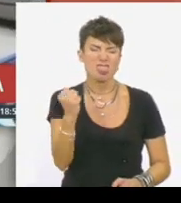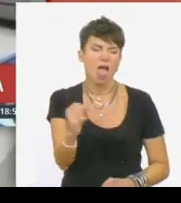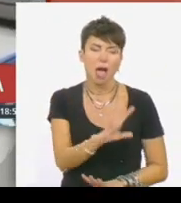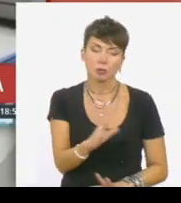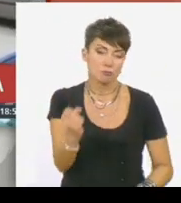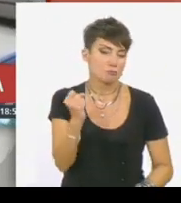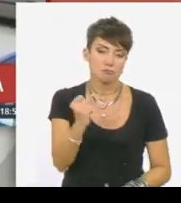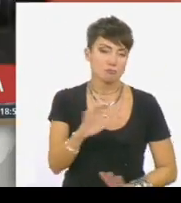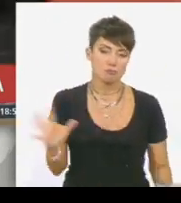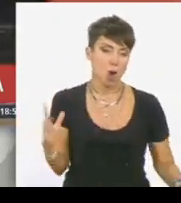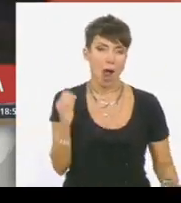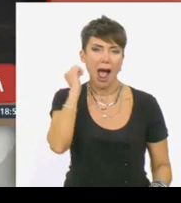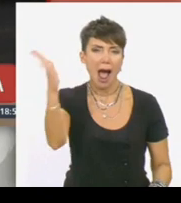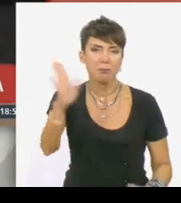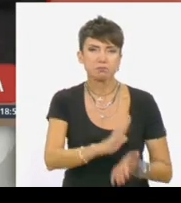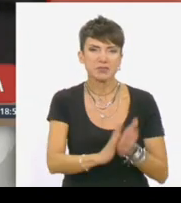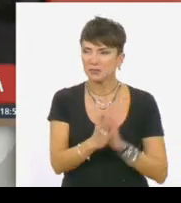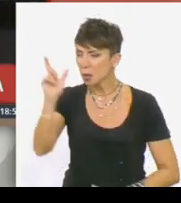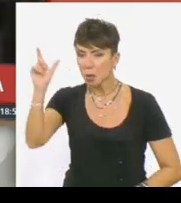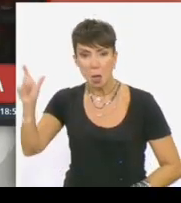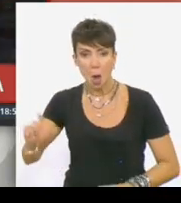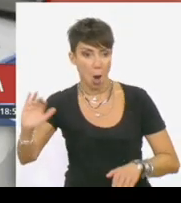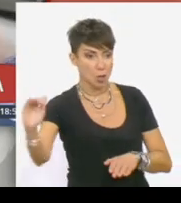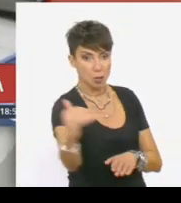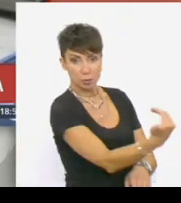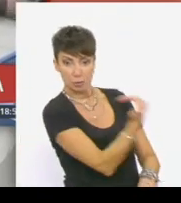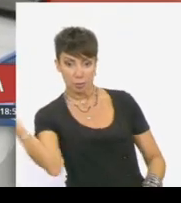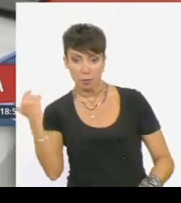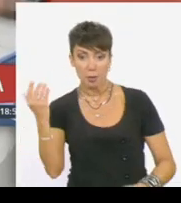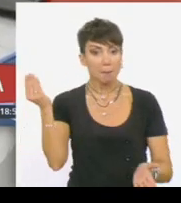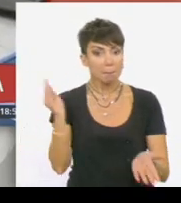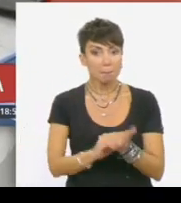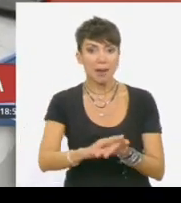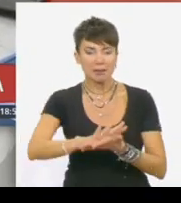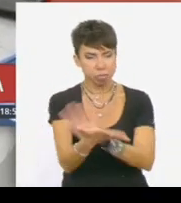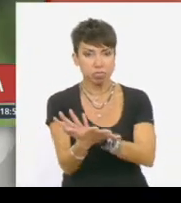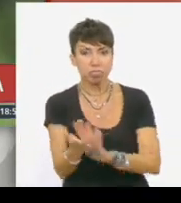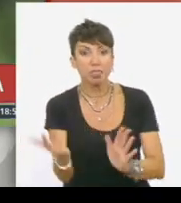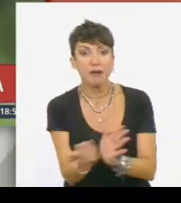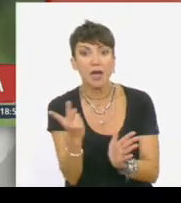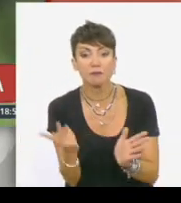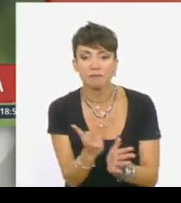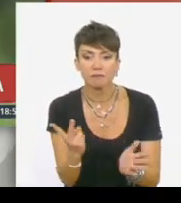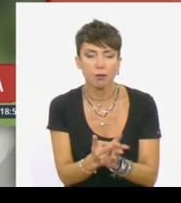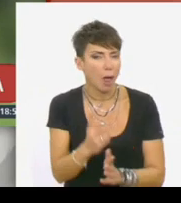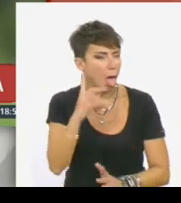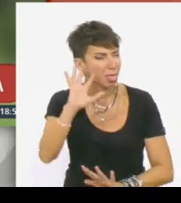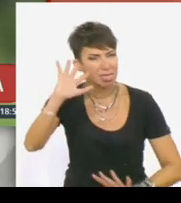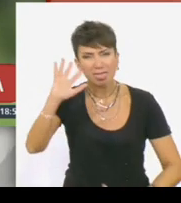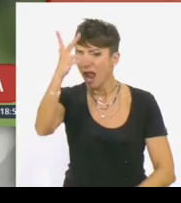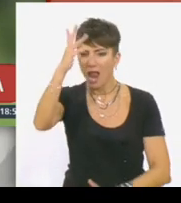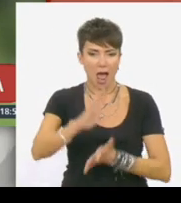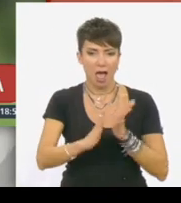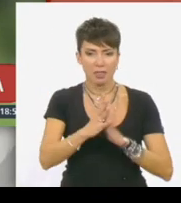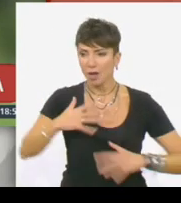και ήταν έτσι απίστευτο το θράσος του να του παρατέψει και να αφήσει. Ξαναπέρασε μετά και την ξαναχτύπησε, ήταν ασύλληπτο. Δηλαδή